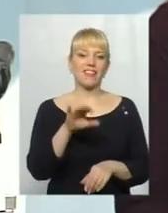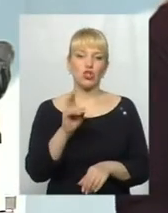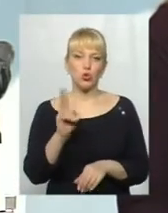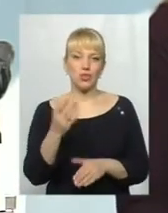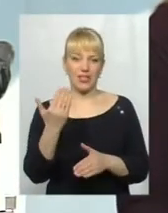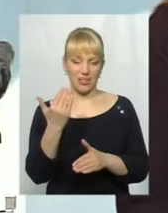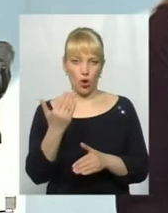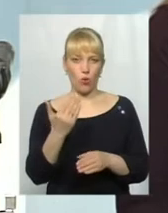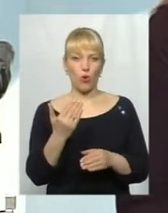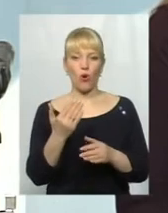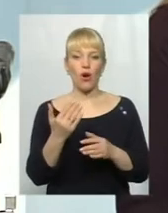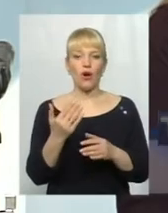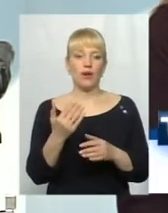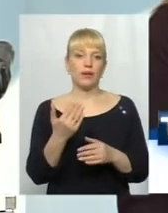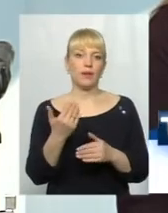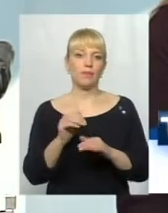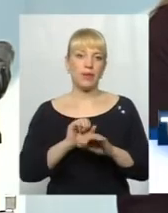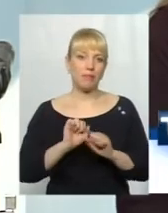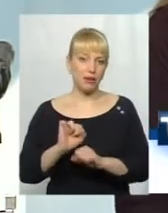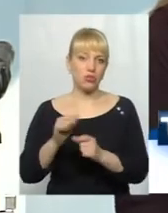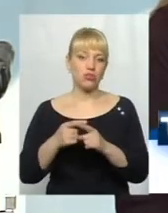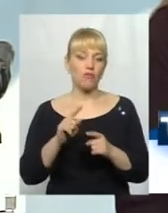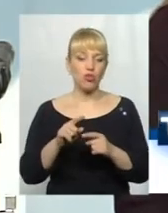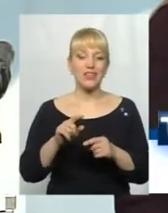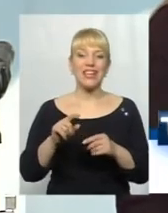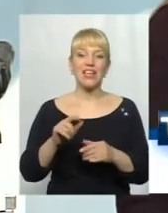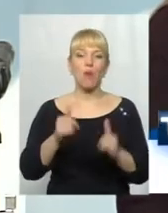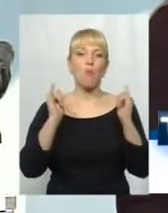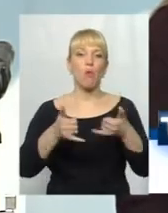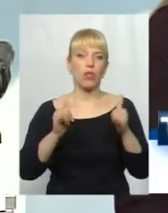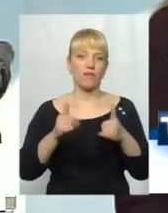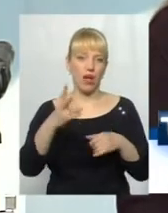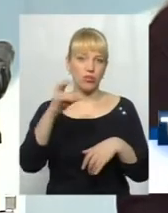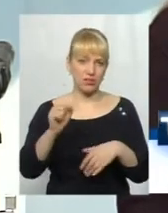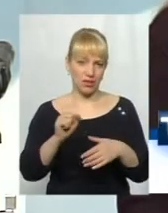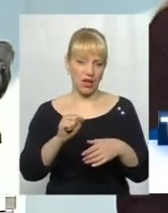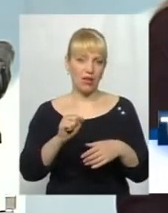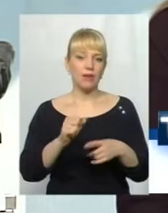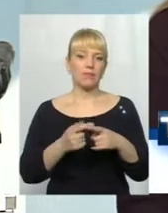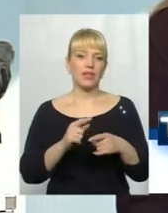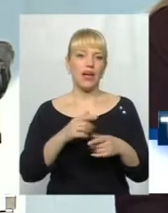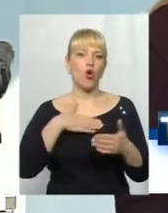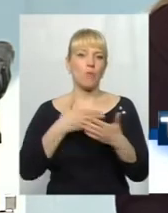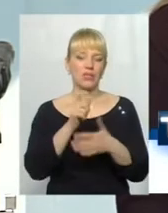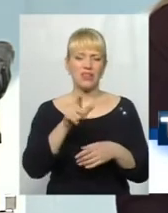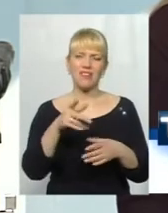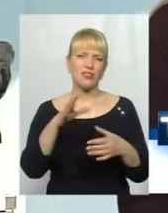прибічники, вони сьогодні собі дозволяють поливати брудом громадських активістів. Активно це роблять в соціальних мережах,